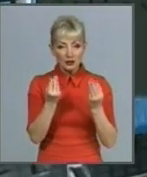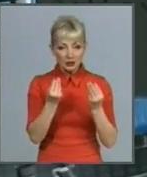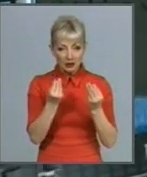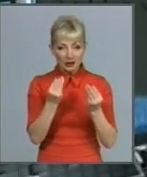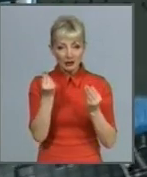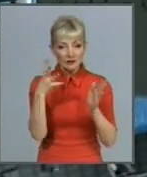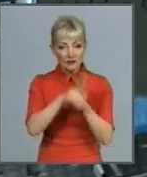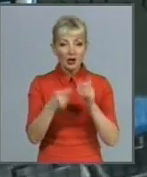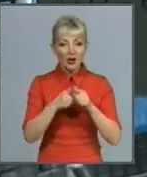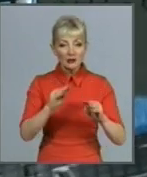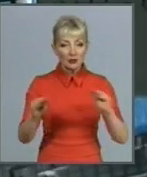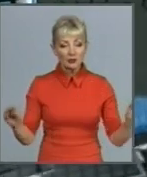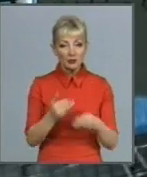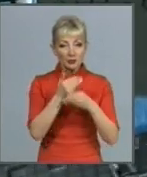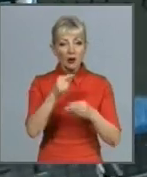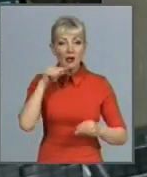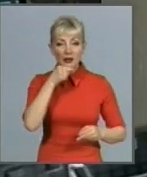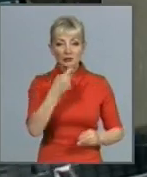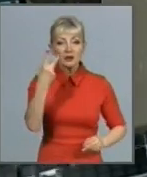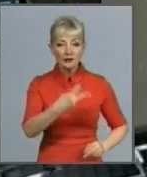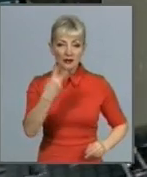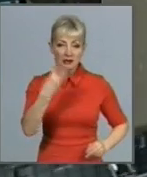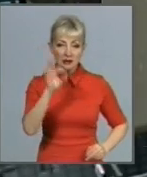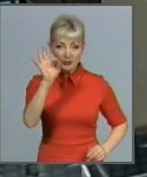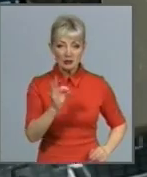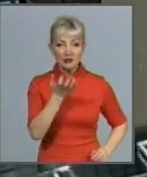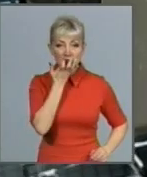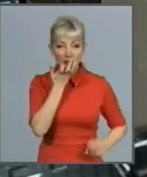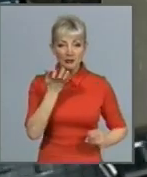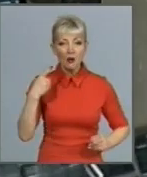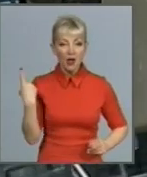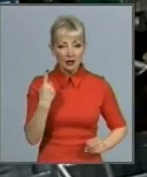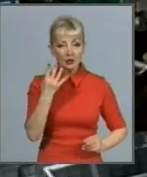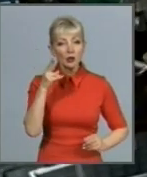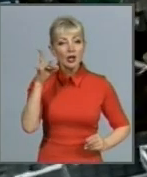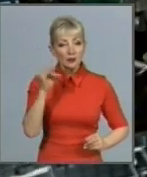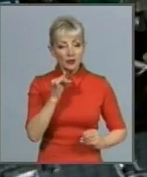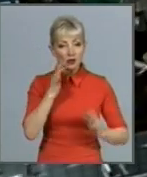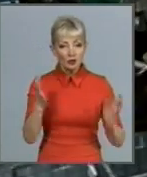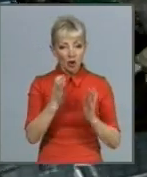дозволить економити 20-30% теплової енергії при збереженні комфортних умов у приміщенні.